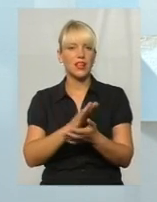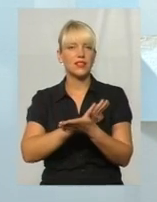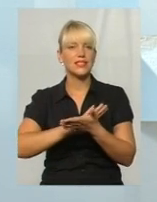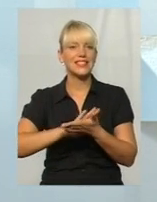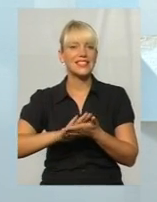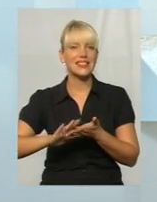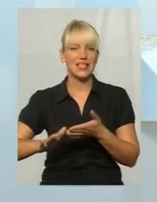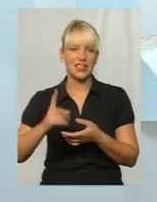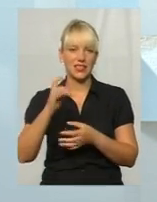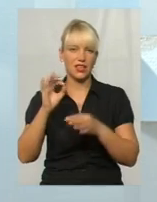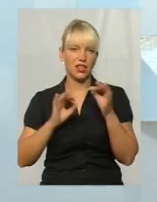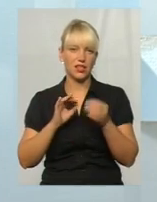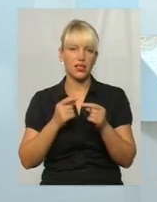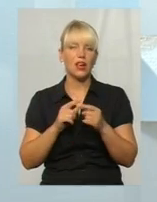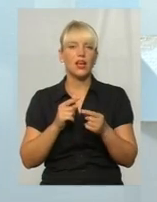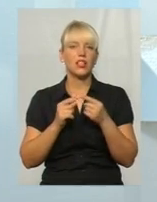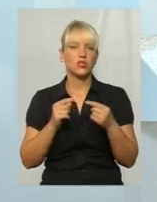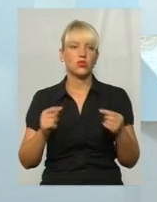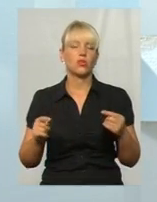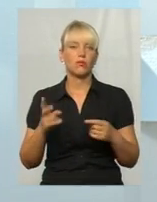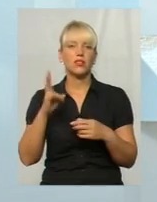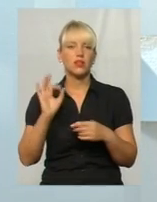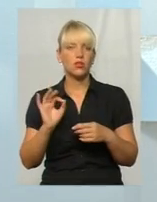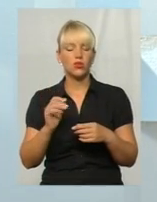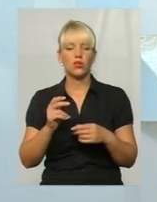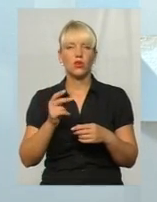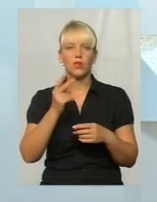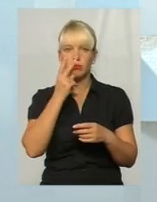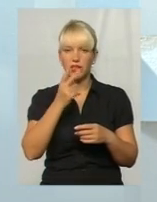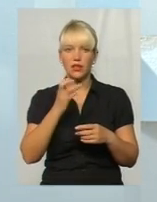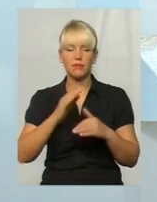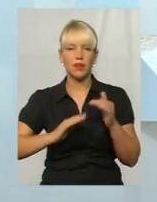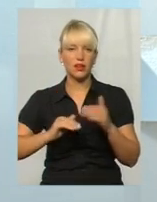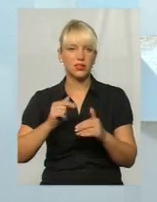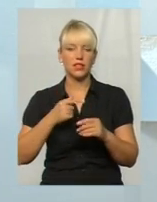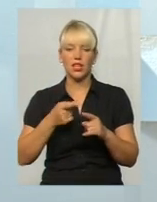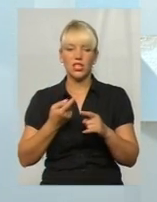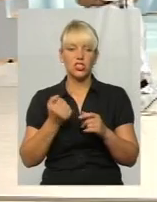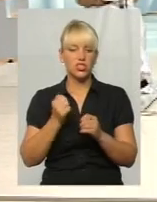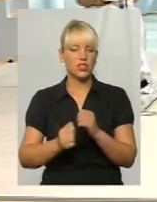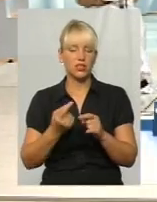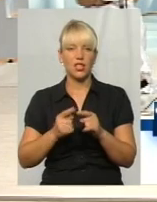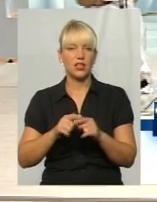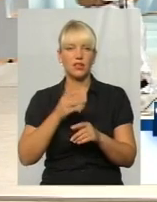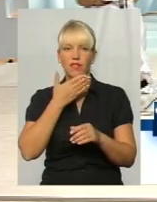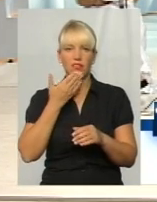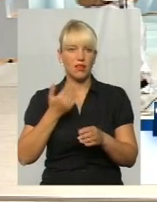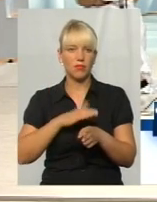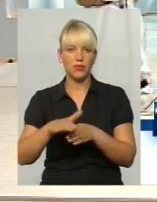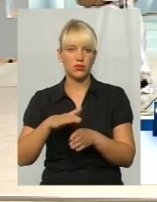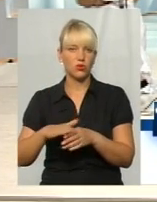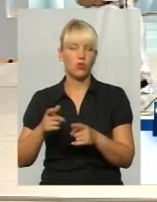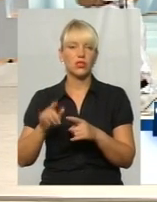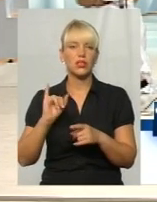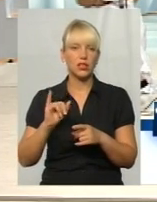все, да, це все должно бути. Але, ісходячи з практики, дуже часто цього не відбувається, тому чоловік сам має заботиться о